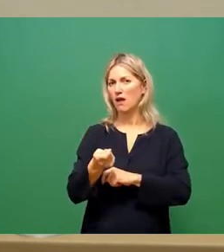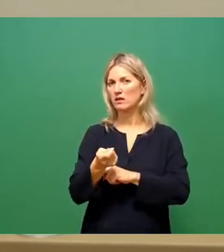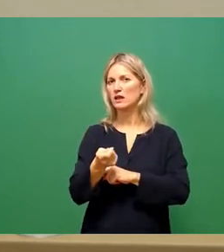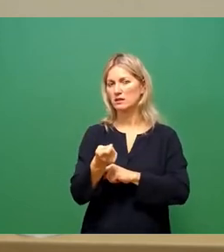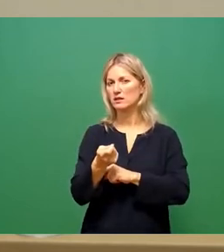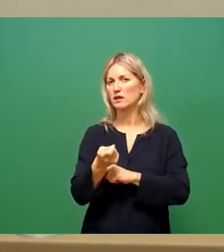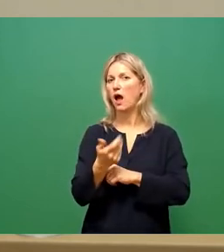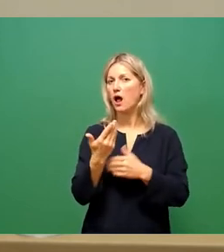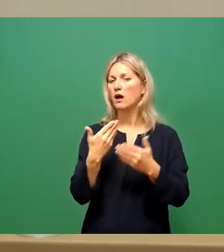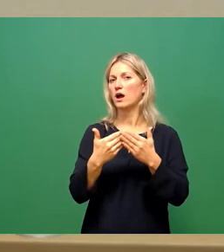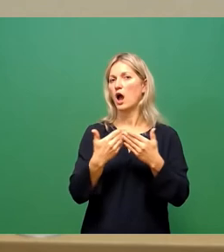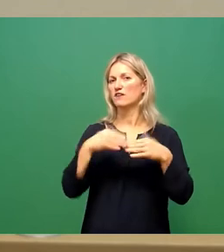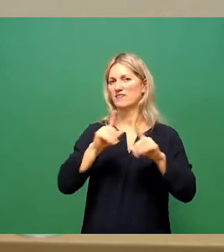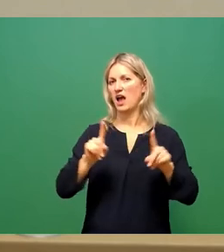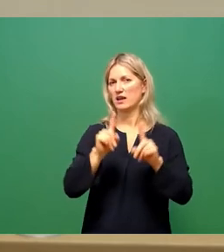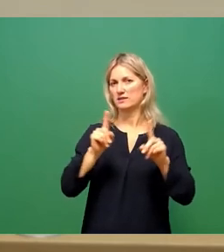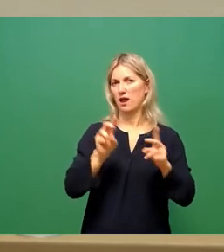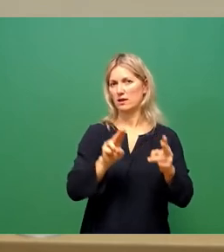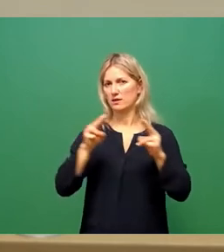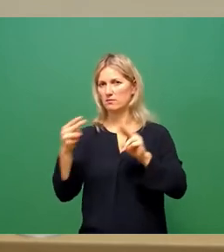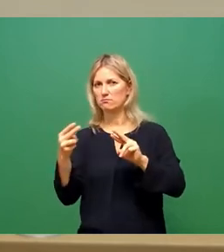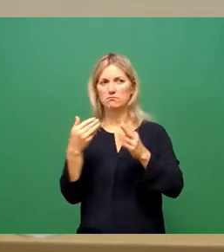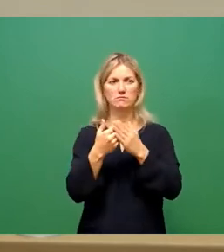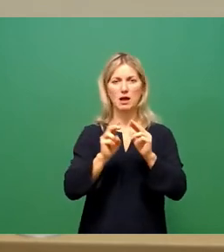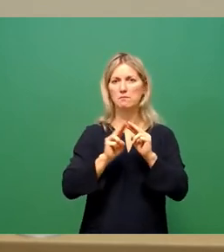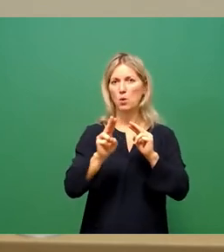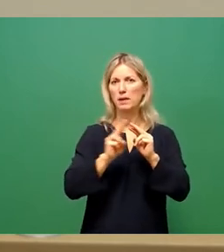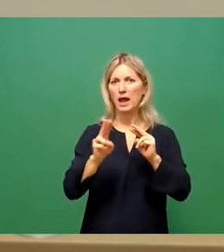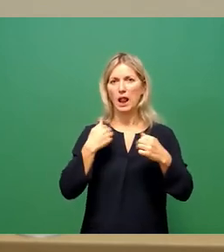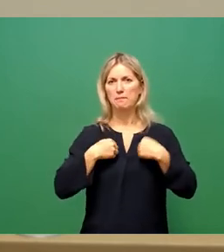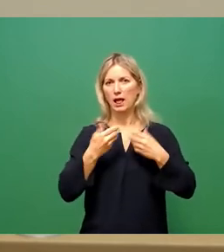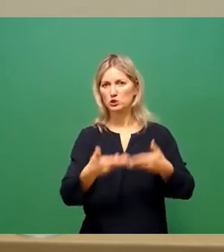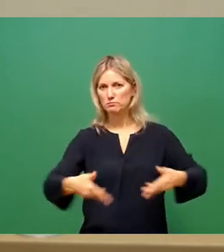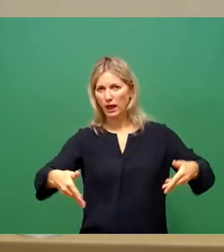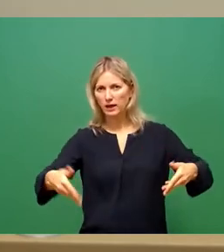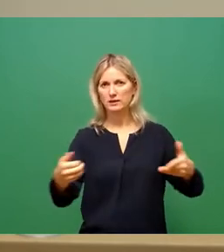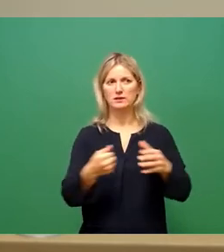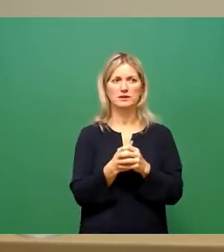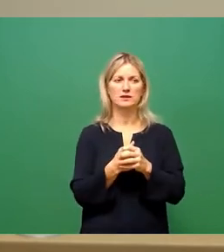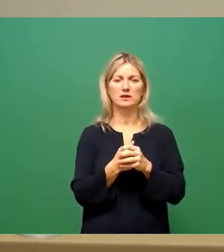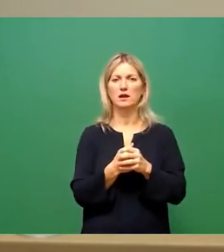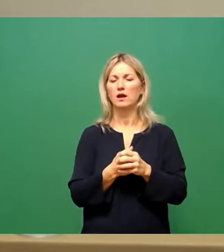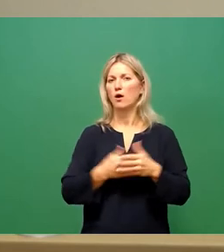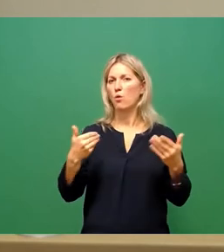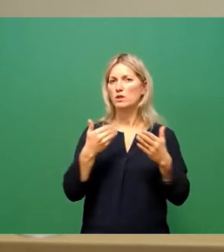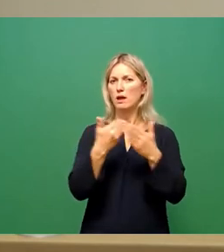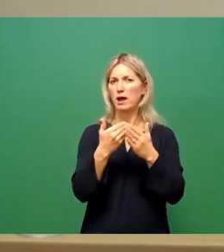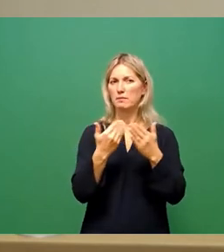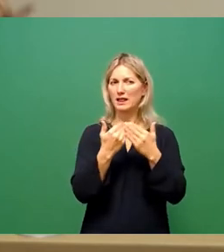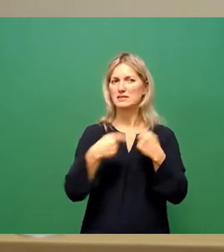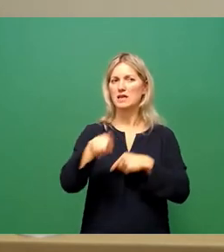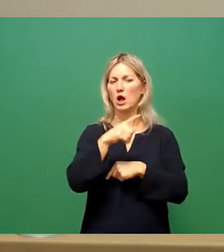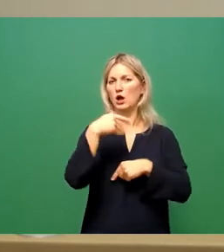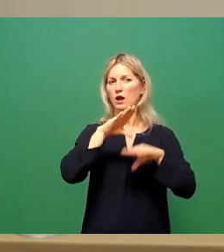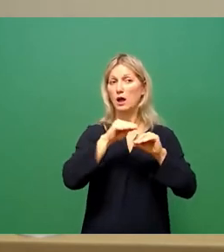Freizeitbetätigung, Stichwort mobile Planschbecken und eben auch der Trend, stärker auch eigenes